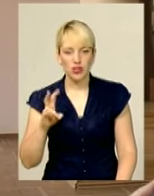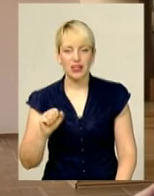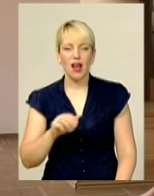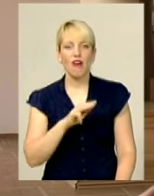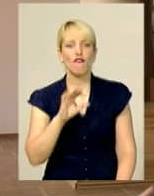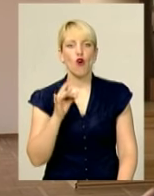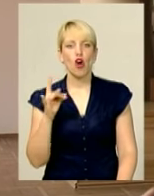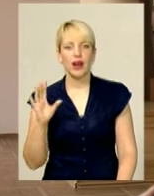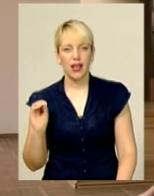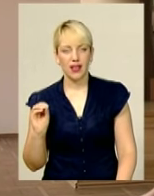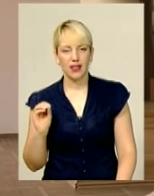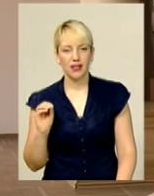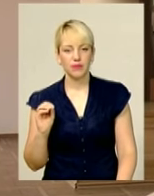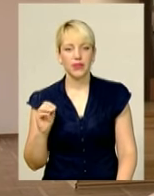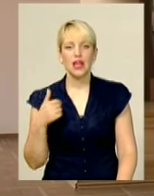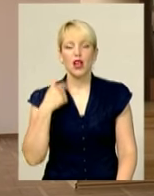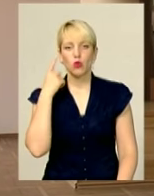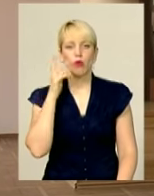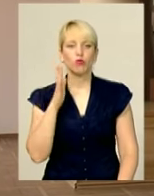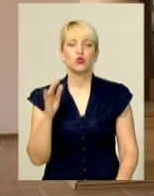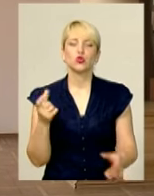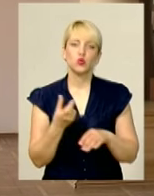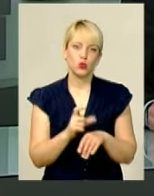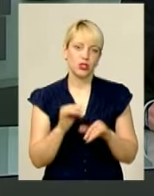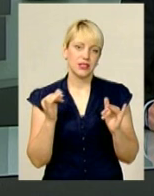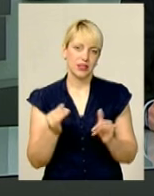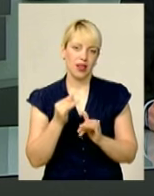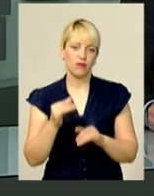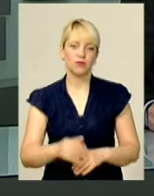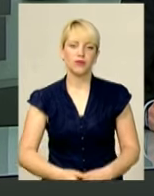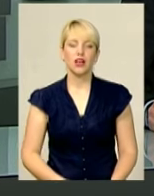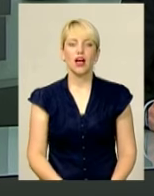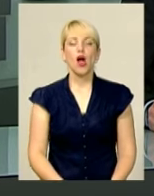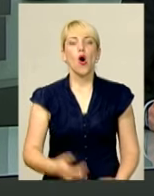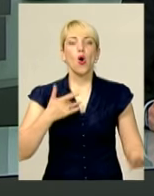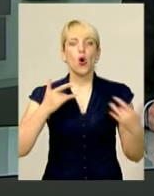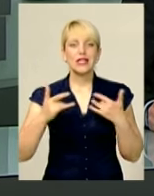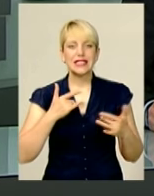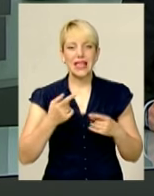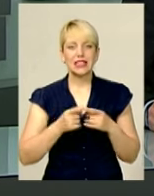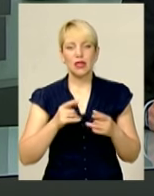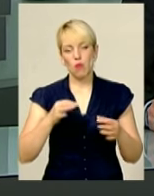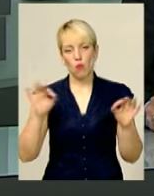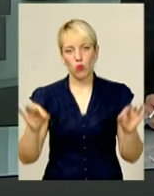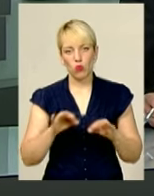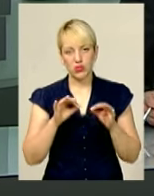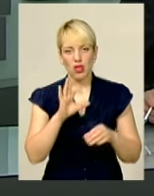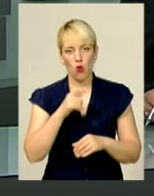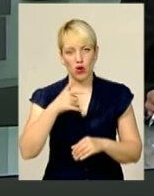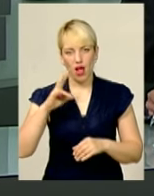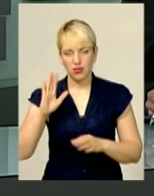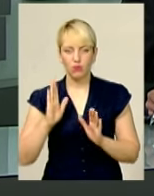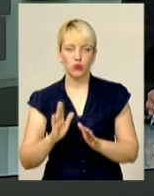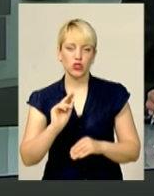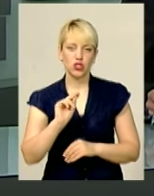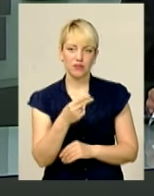Форе. Я думаю, буде дуже цікаво. Отже, концерт романтичної органної музики відбудеться у